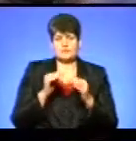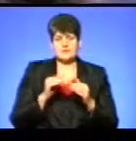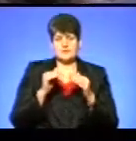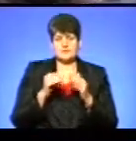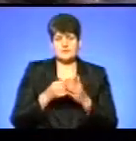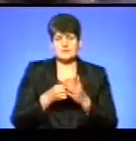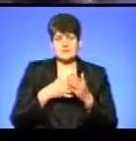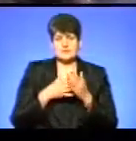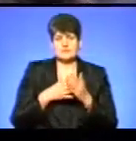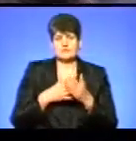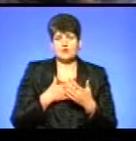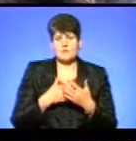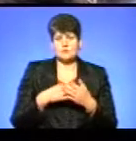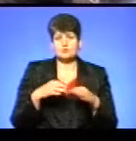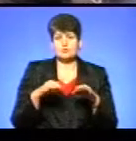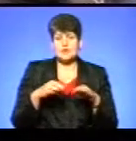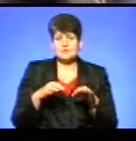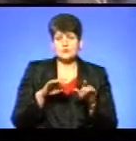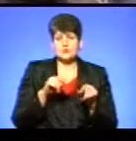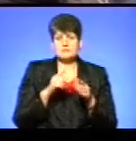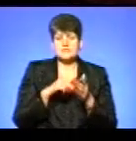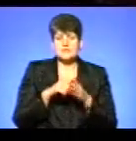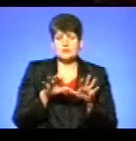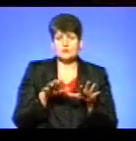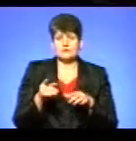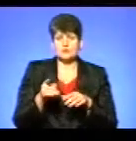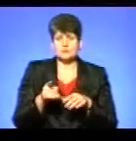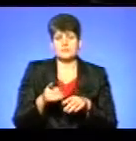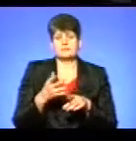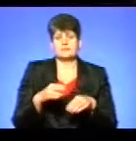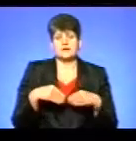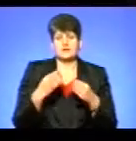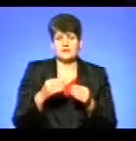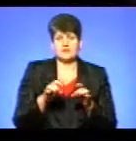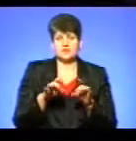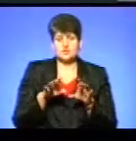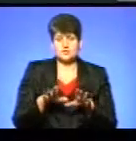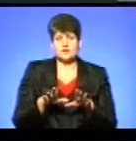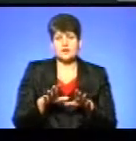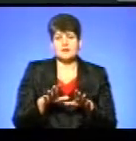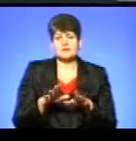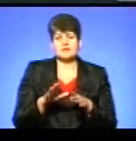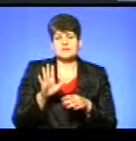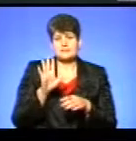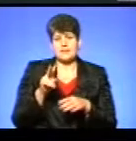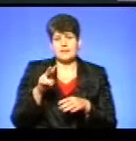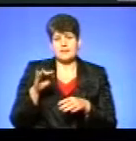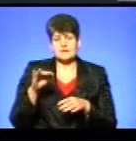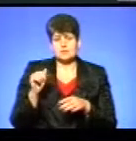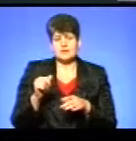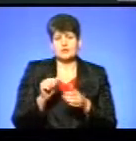за проїзд у громадському транспорті. Тоді міський голова Тернополя Сергій Надал передав людям рішення виконавчого комітету за 5 листопада.